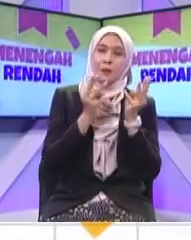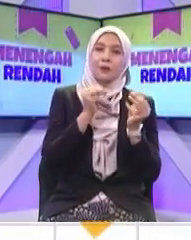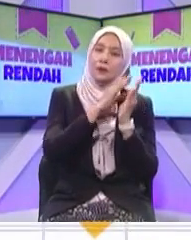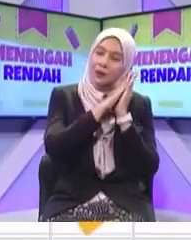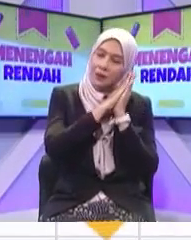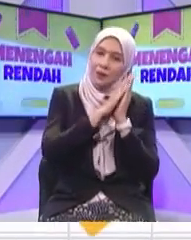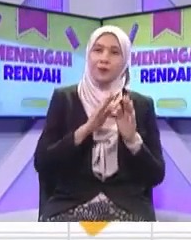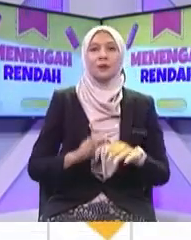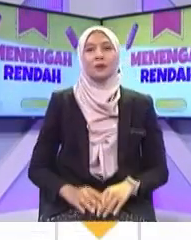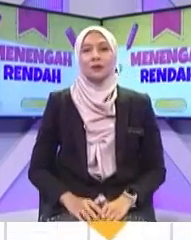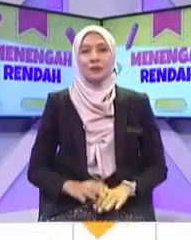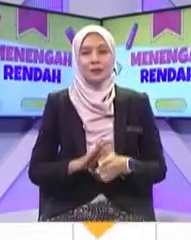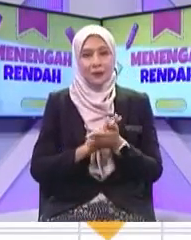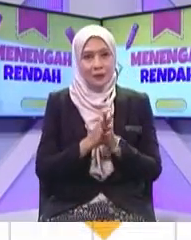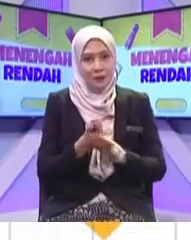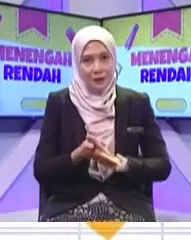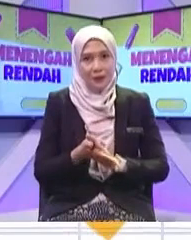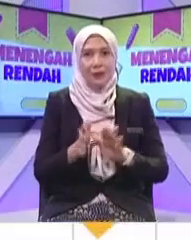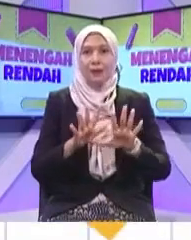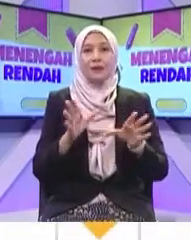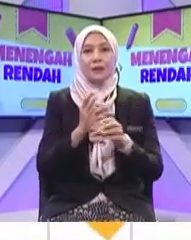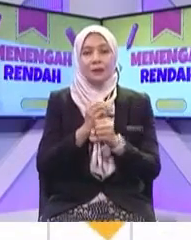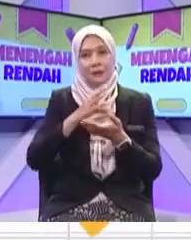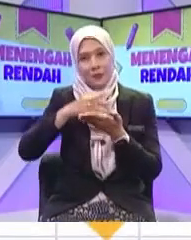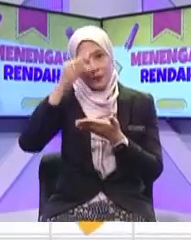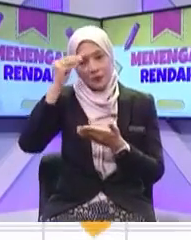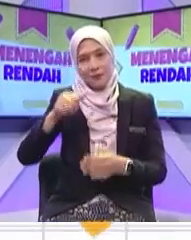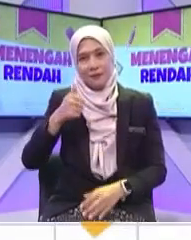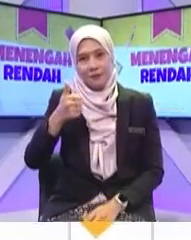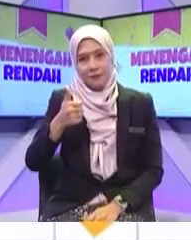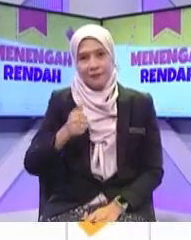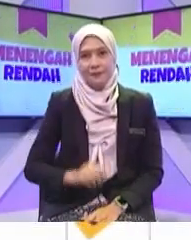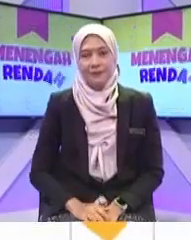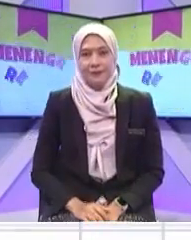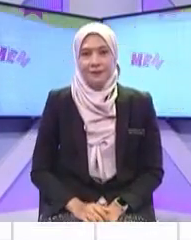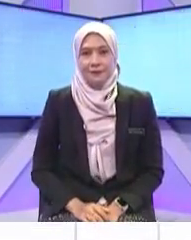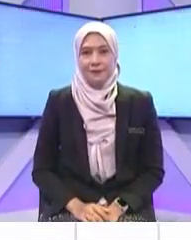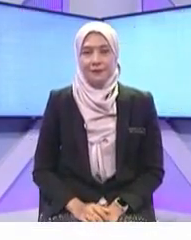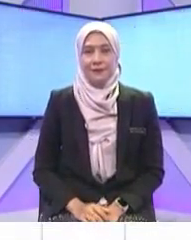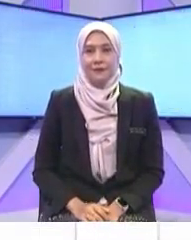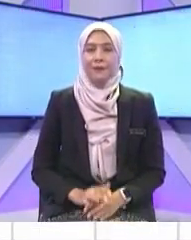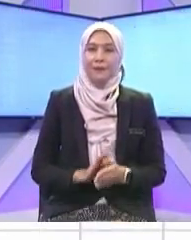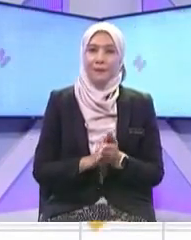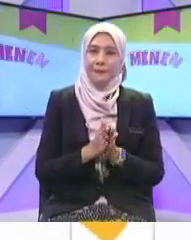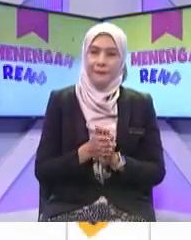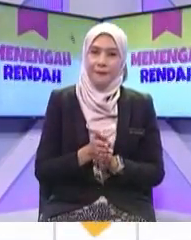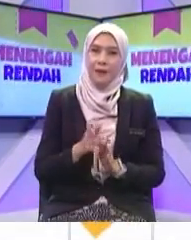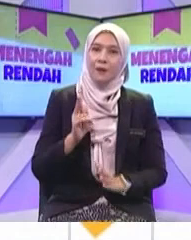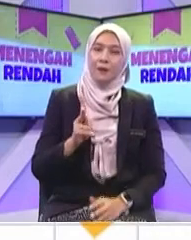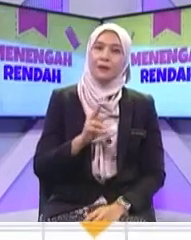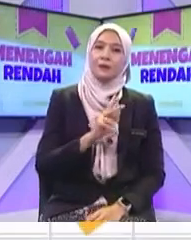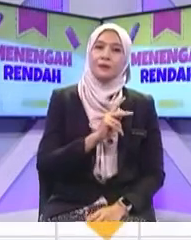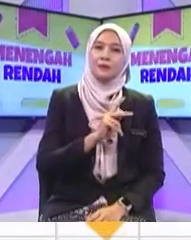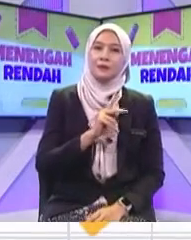cemelang so tidur ok tolak tapi pastikan murid-murid duduk rumah adik Fahim dengan adik Khalif kalau tolak